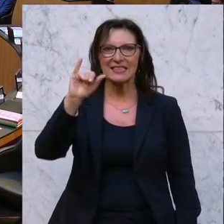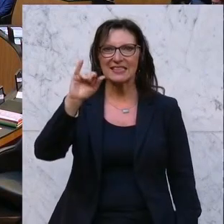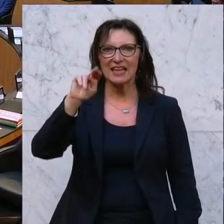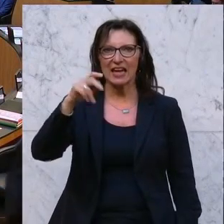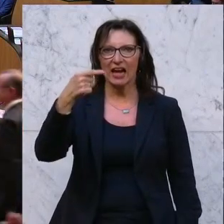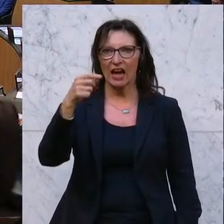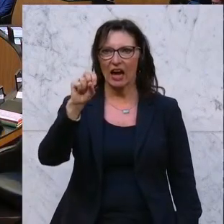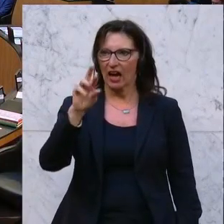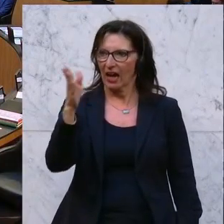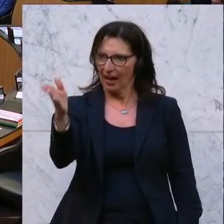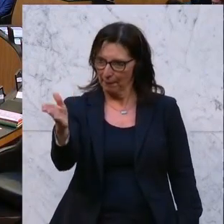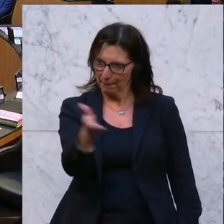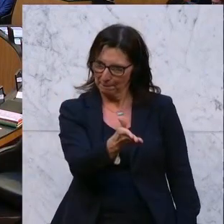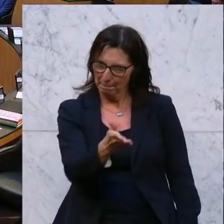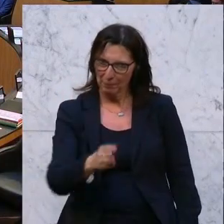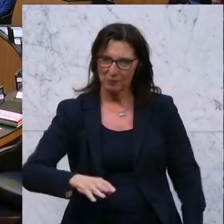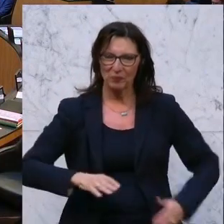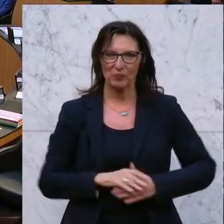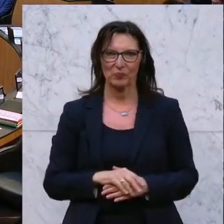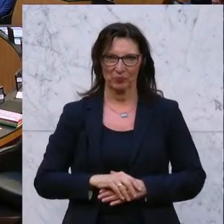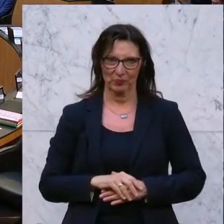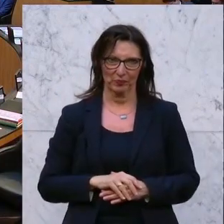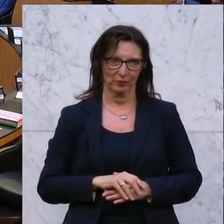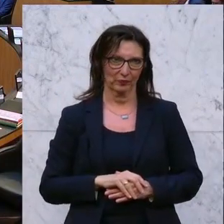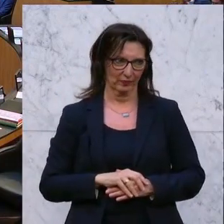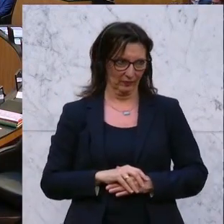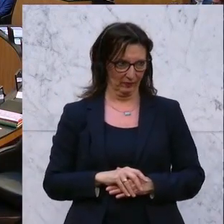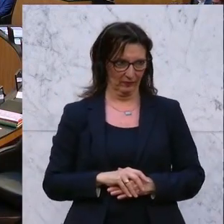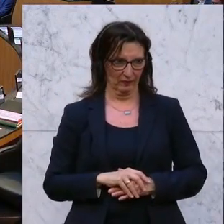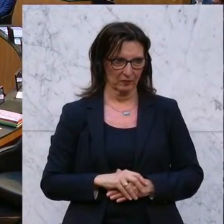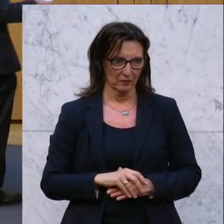Johann Singer von der ÖVP ist der erste Redner dazu.